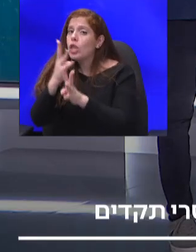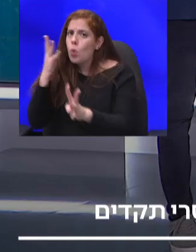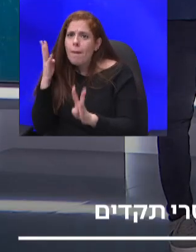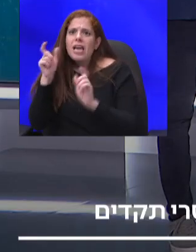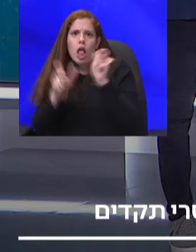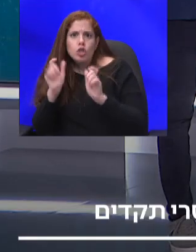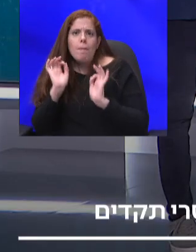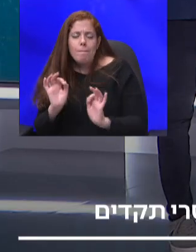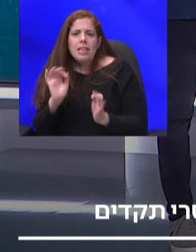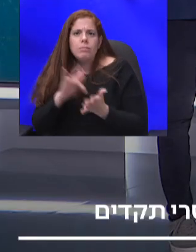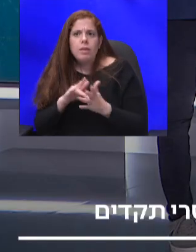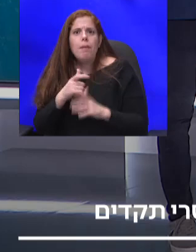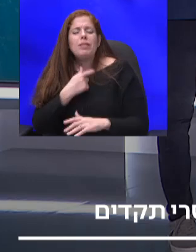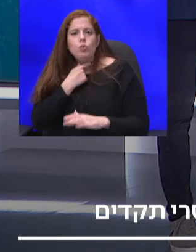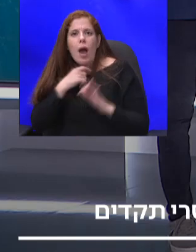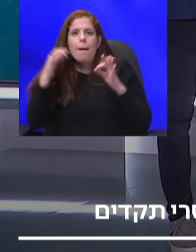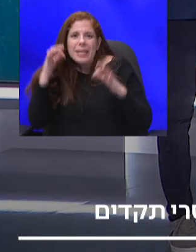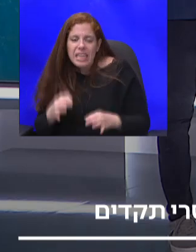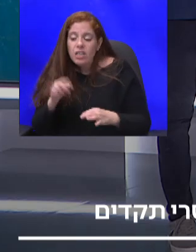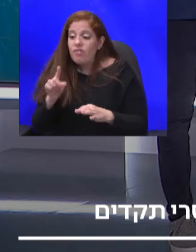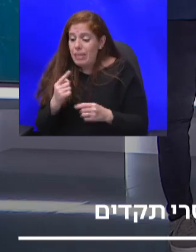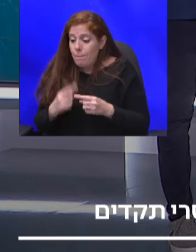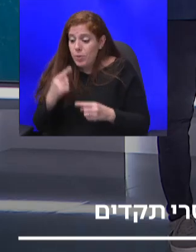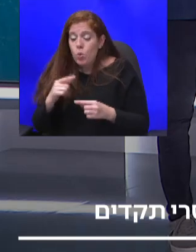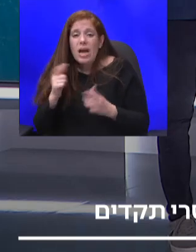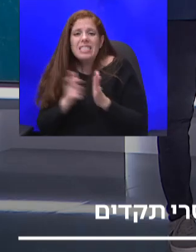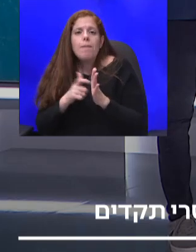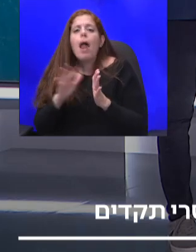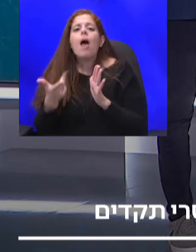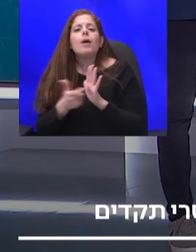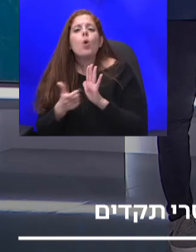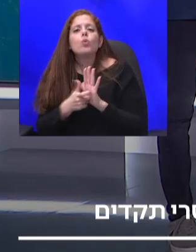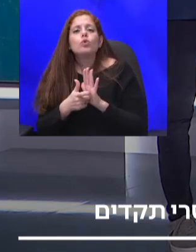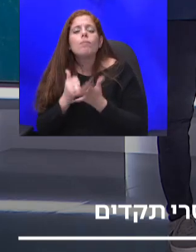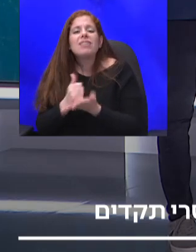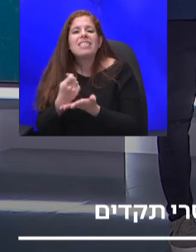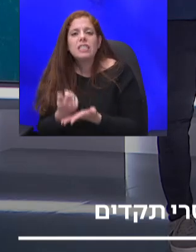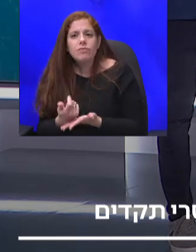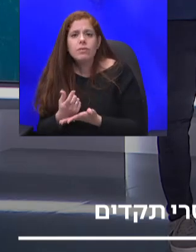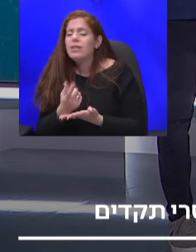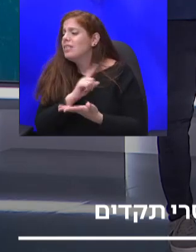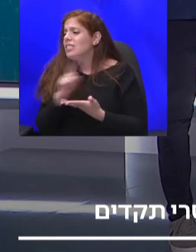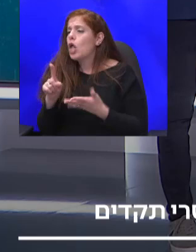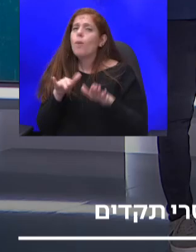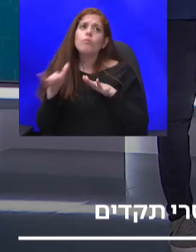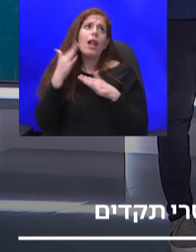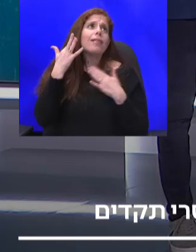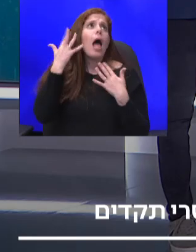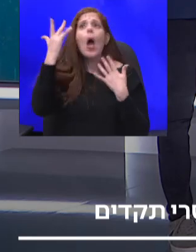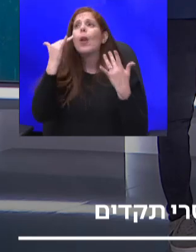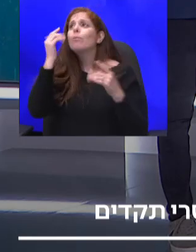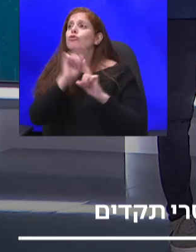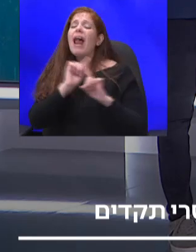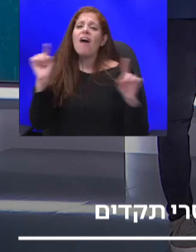וזוהי בדיוק הסיבה למה אנחנו דורשים תקציב, זו ממלאל לא ממשל את החלומות של אף אחד מהצדדים אבל היא הוקמה כדי לתת